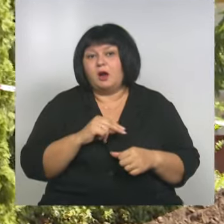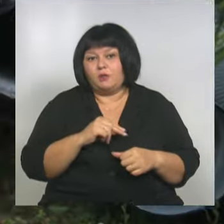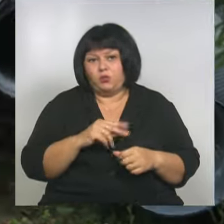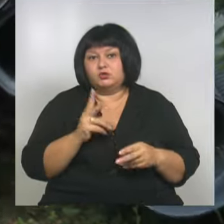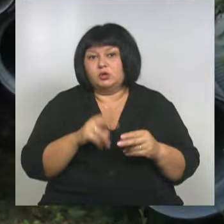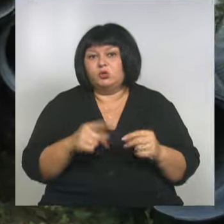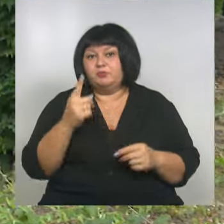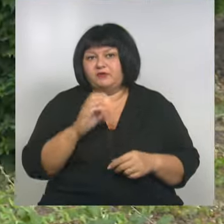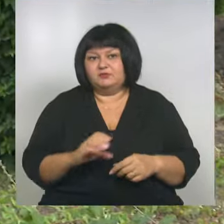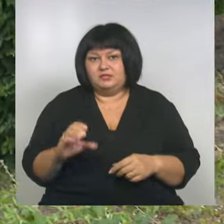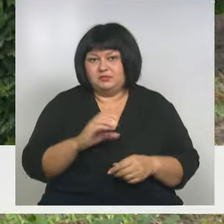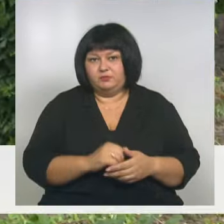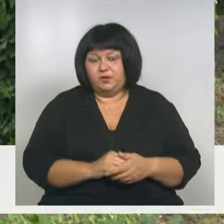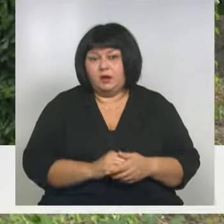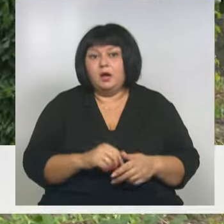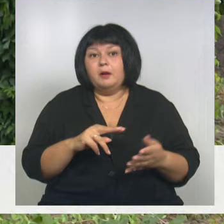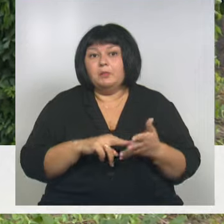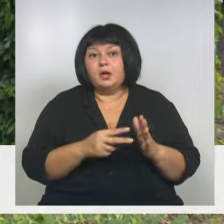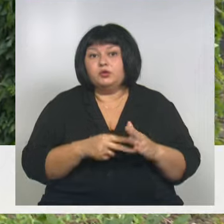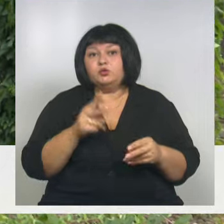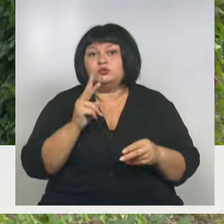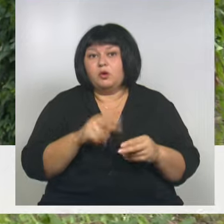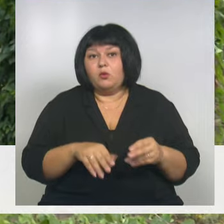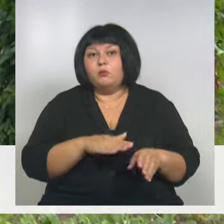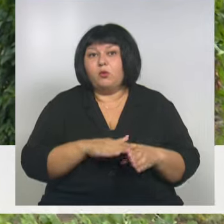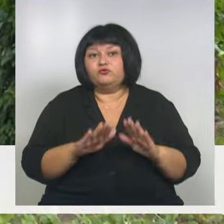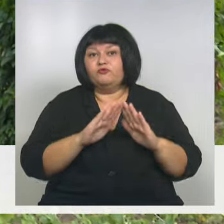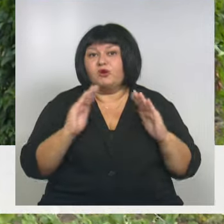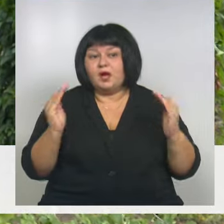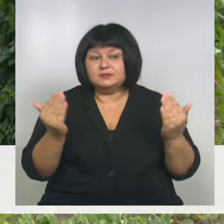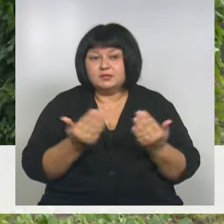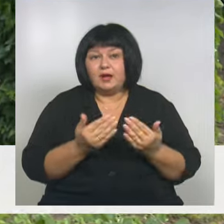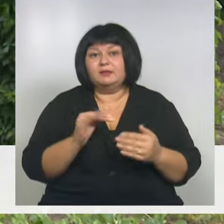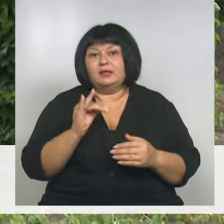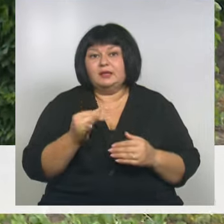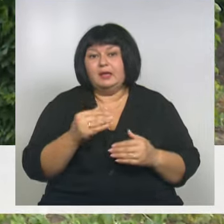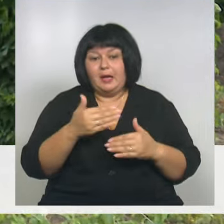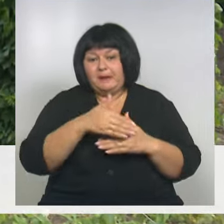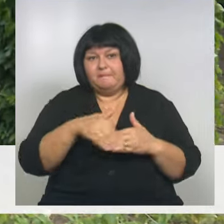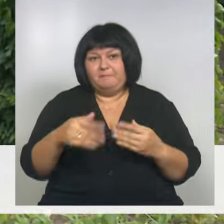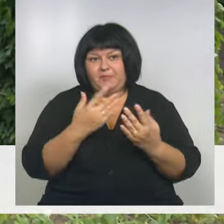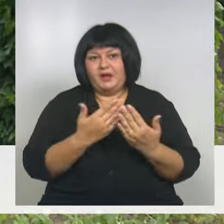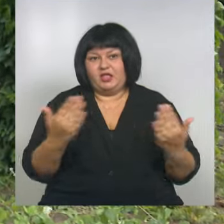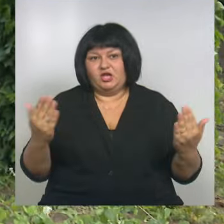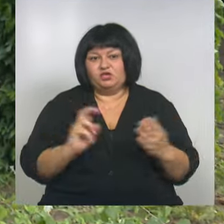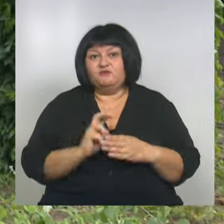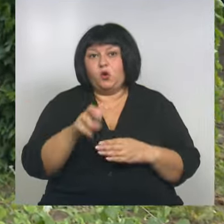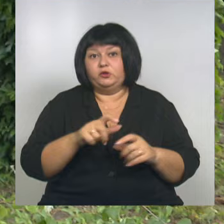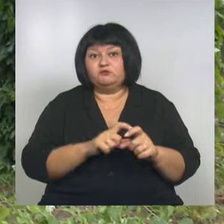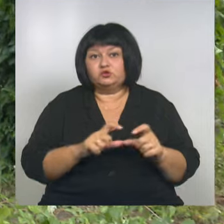к первому сентября. Планируется завершить полностью фасад и передняя часть входа в школу.